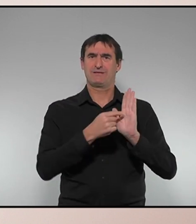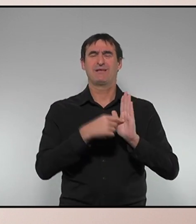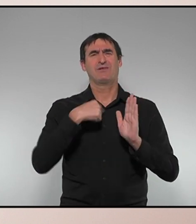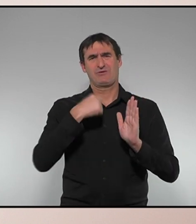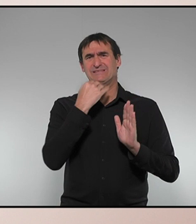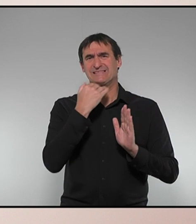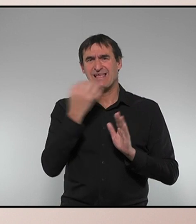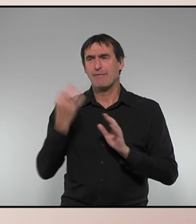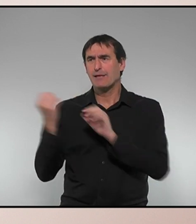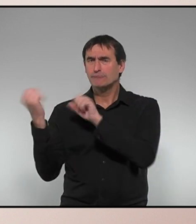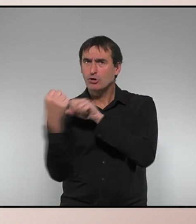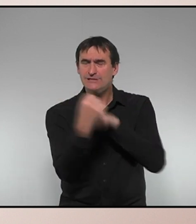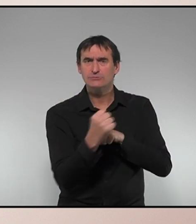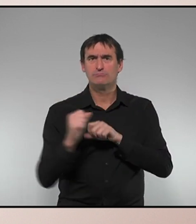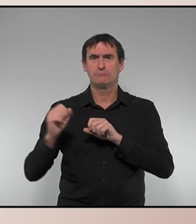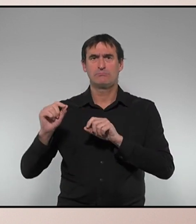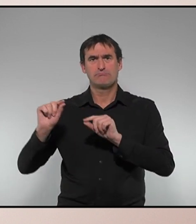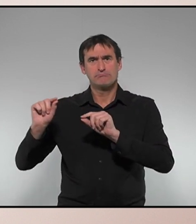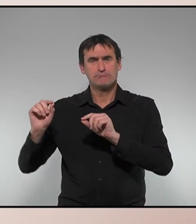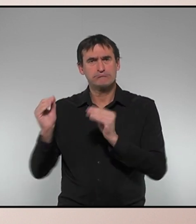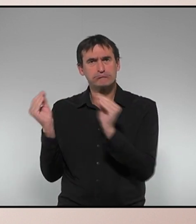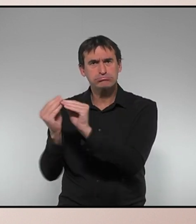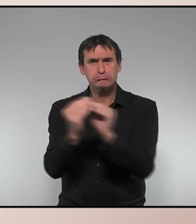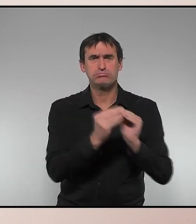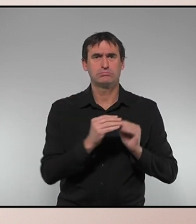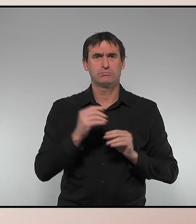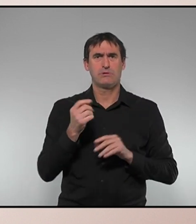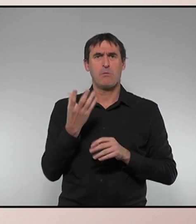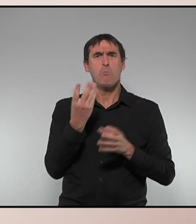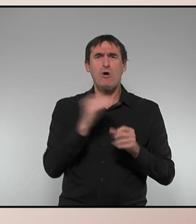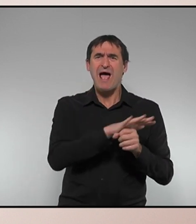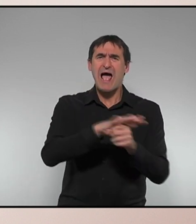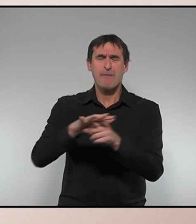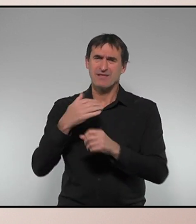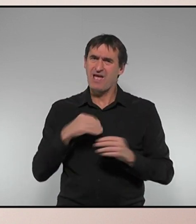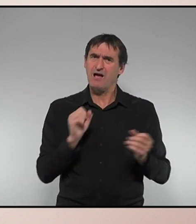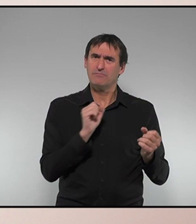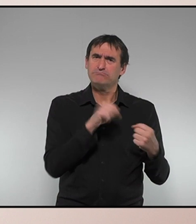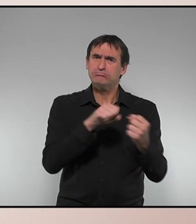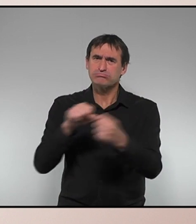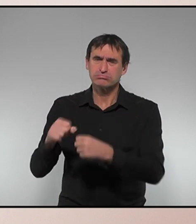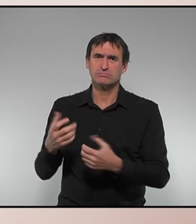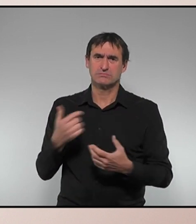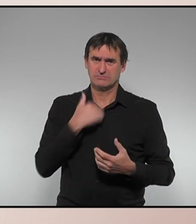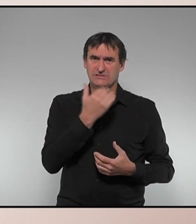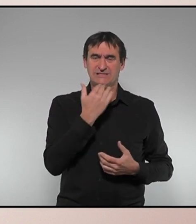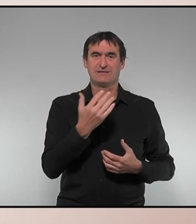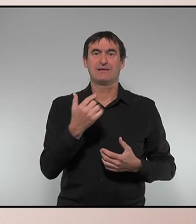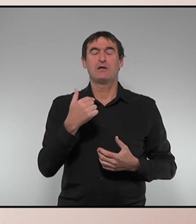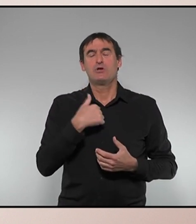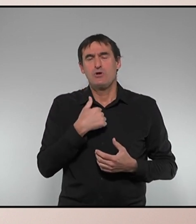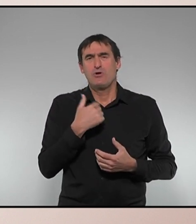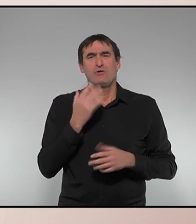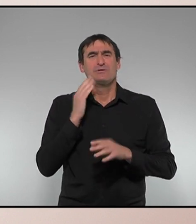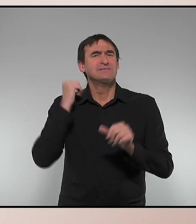i crec que s'han construït consensos en molts àmbits. Jo no he estat mai partidari del tot o